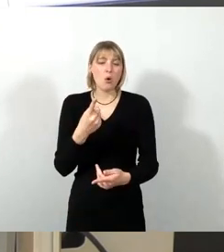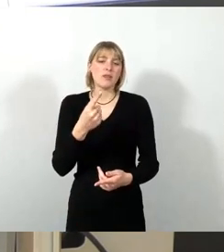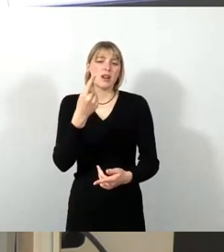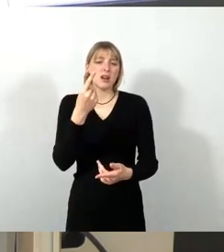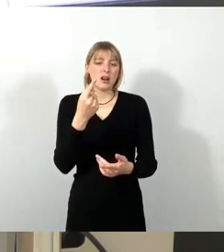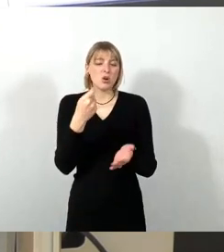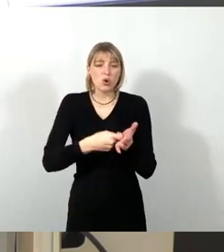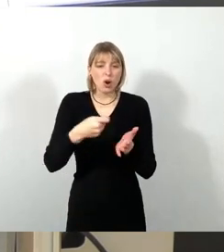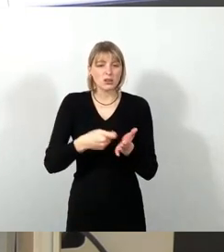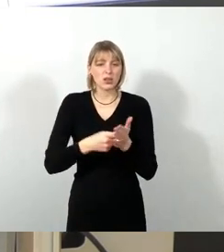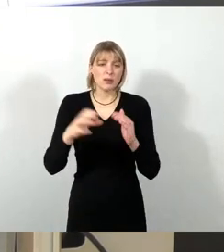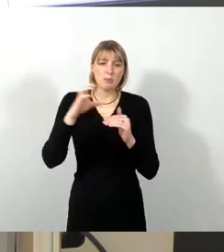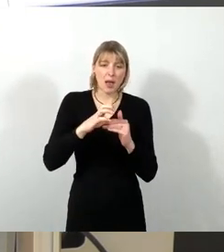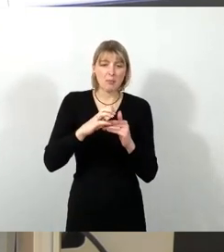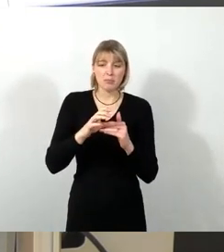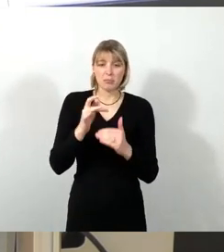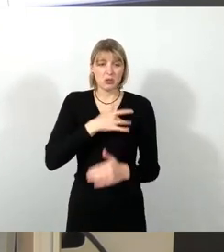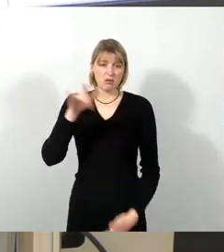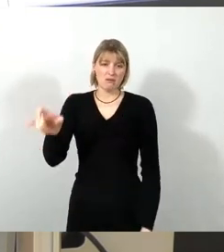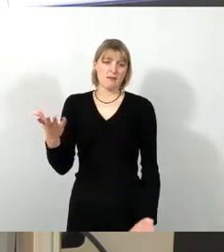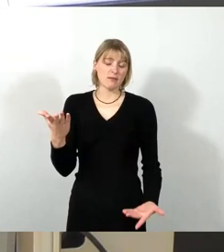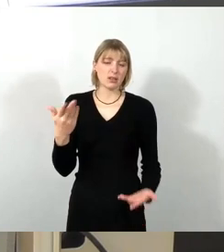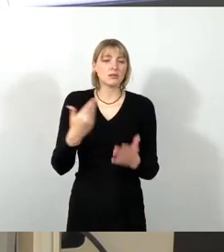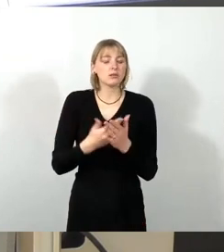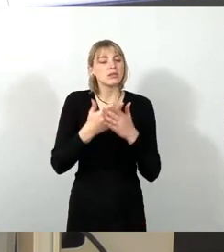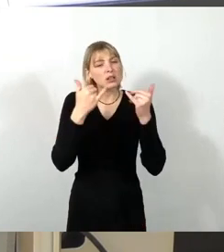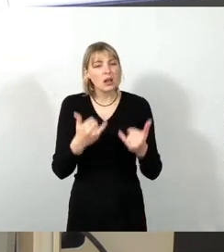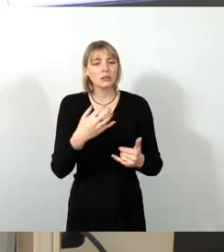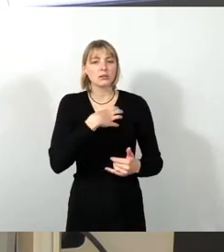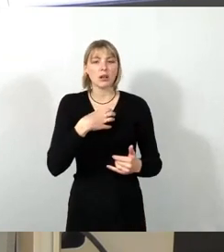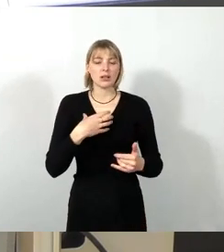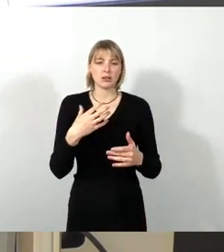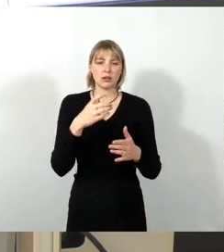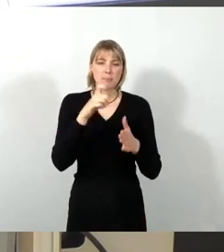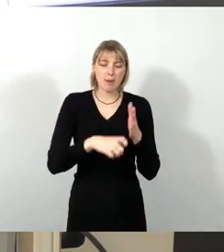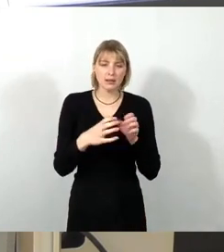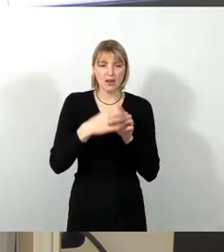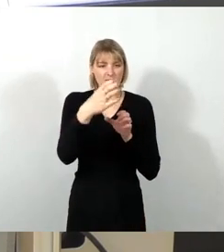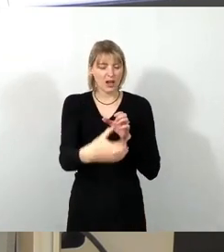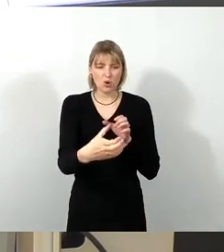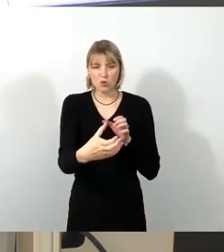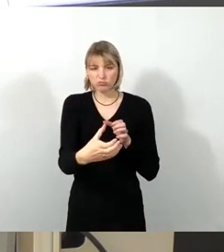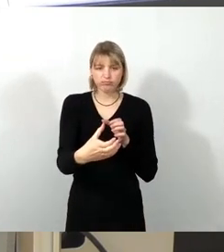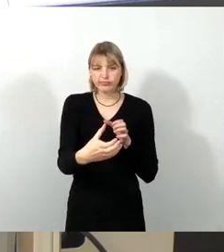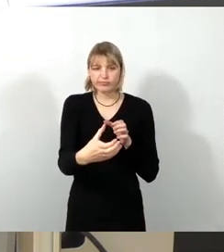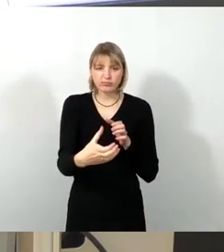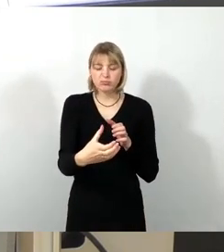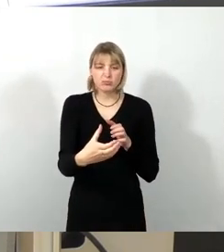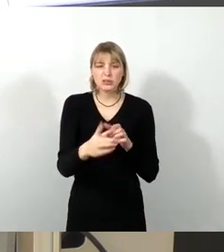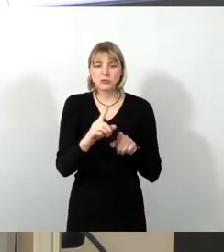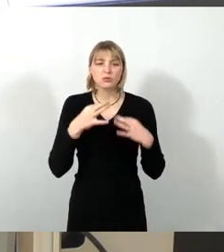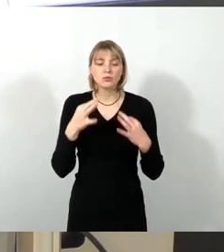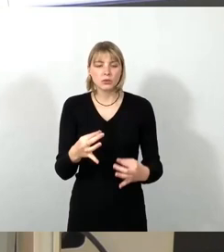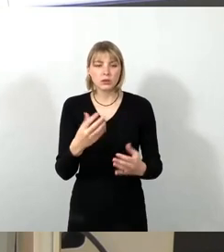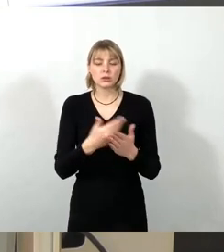wir es durchaus positiv, wenn man den Dresdenpass jetzt schon auch hier erweitert und das auch antizipiert und hier den berechtigten Kreis ausweitet und